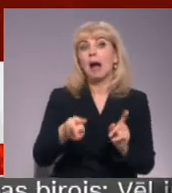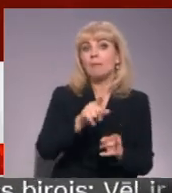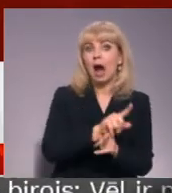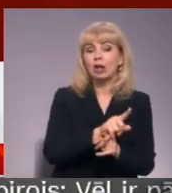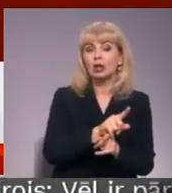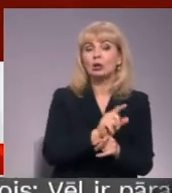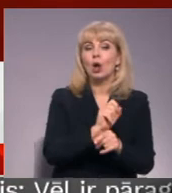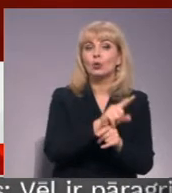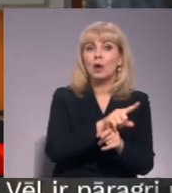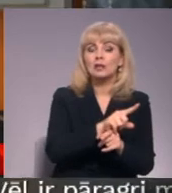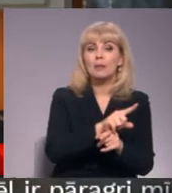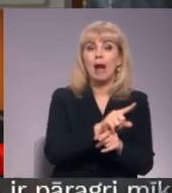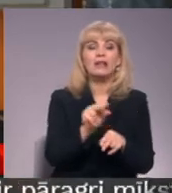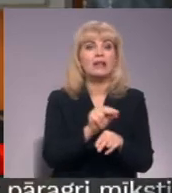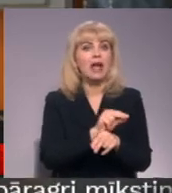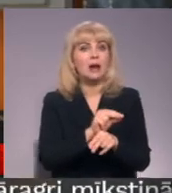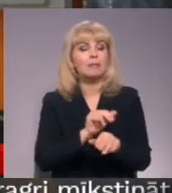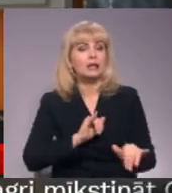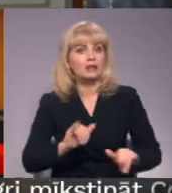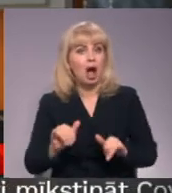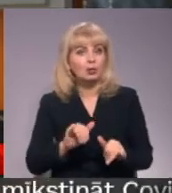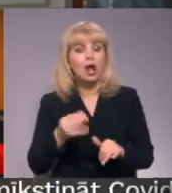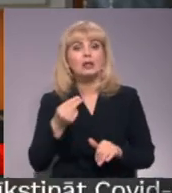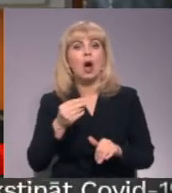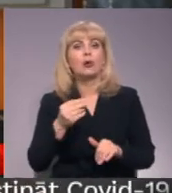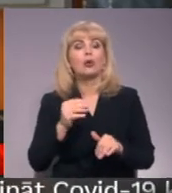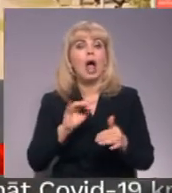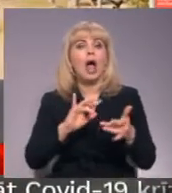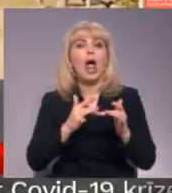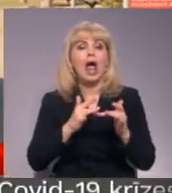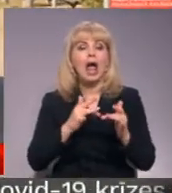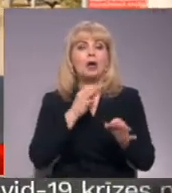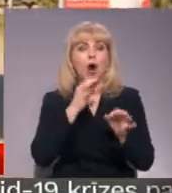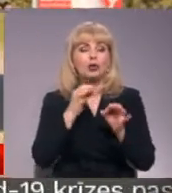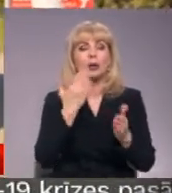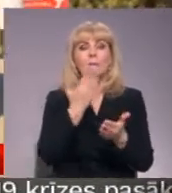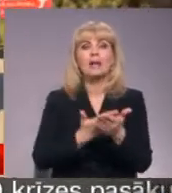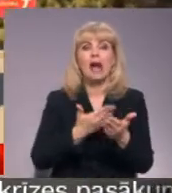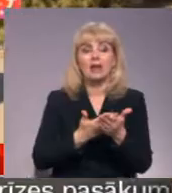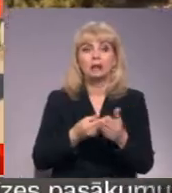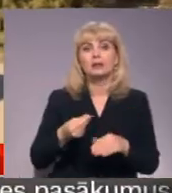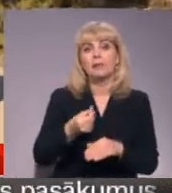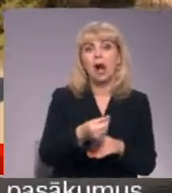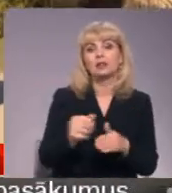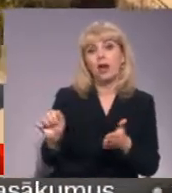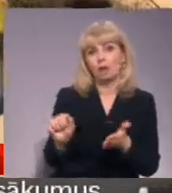nozīmētās terapijas taktiku. Naudu par e-konsultāciju iespējams atgūt, to pierētot ar maksājumu dokumentu.